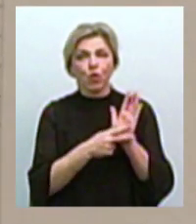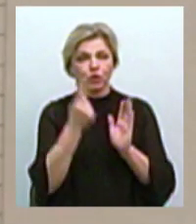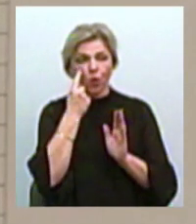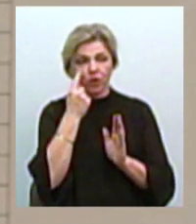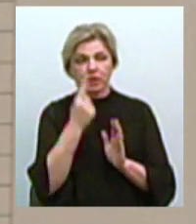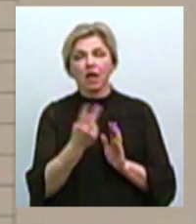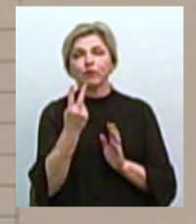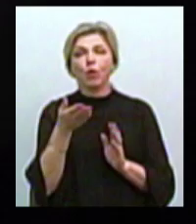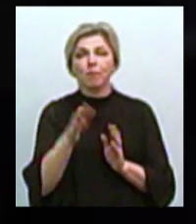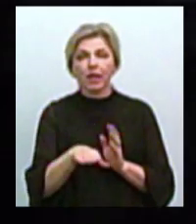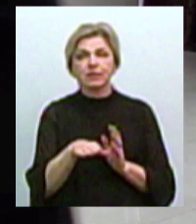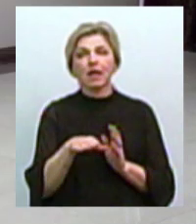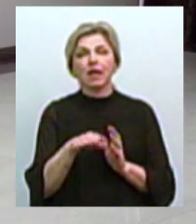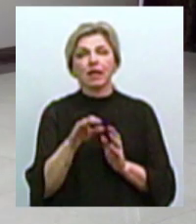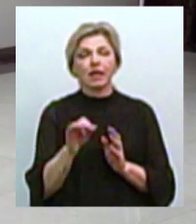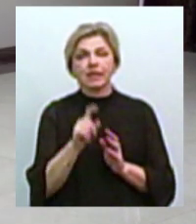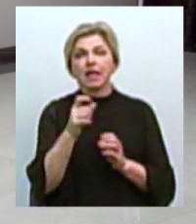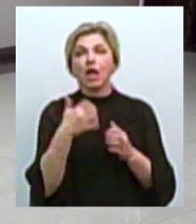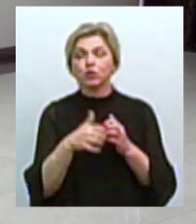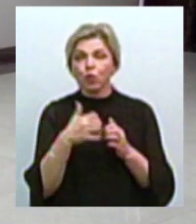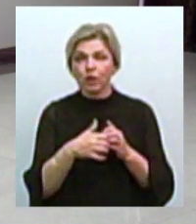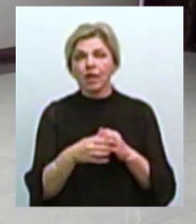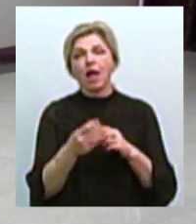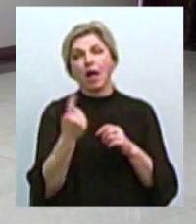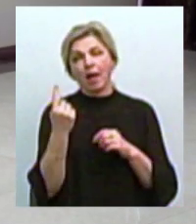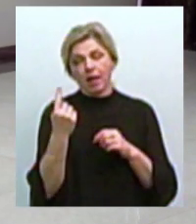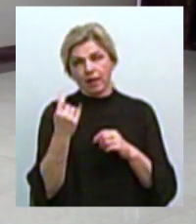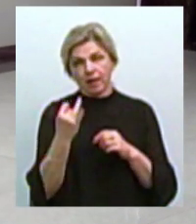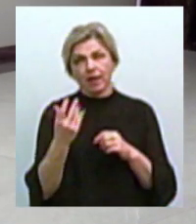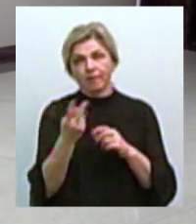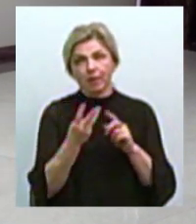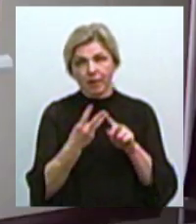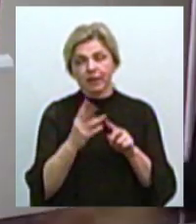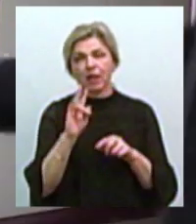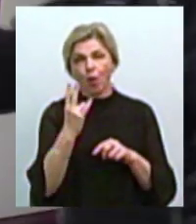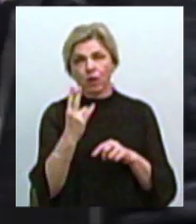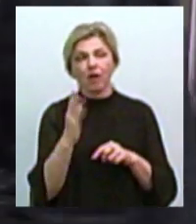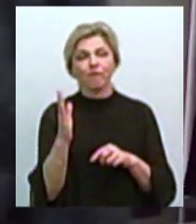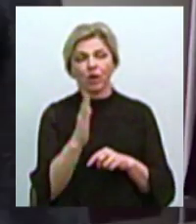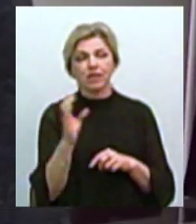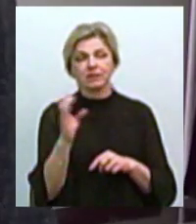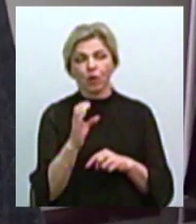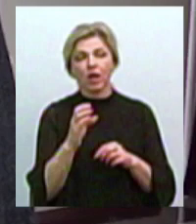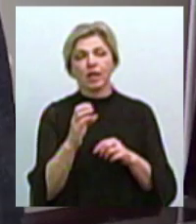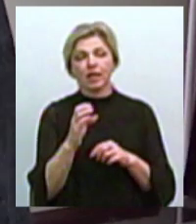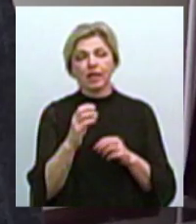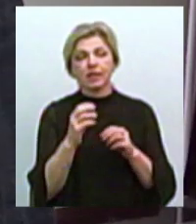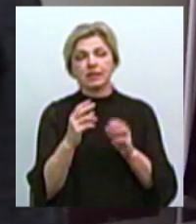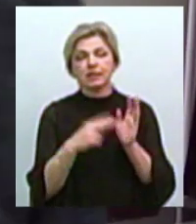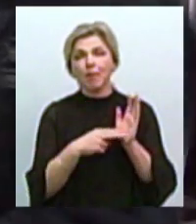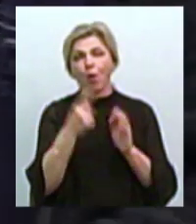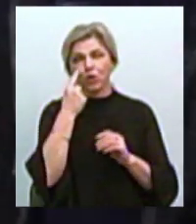сьома очками посів флоуніт Старожилов з Херсону. Замкнув трійку призерів – миколаєвець Володимир Сакун з сьома очками.